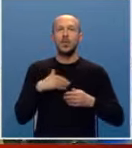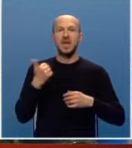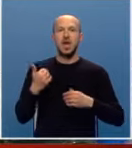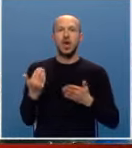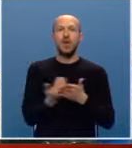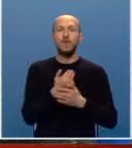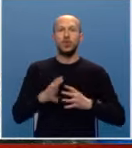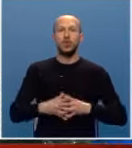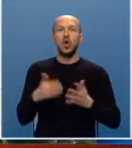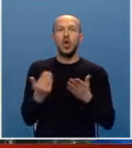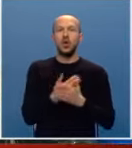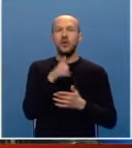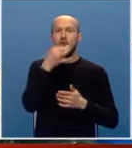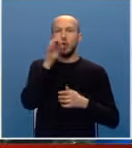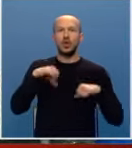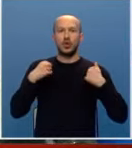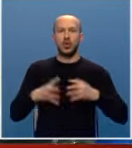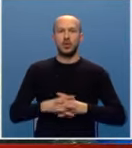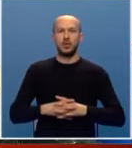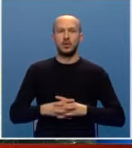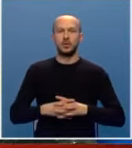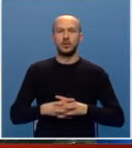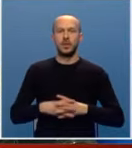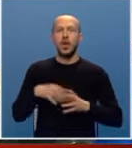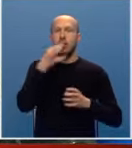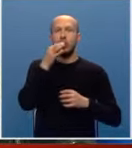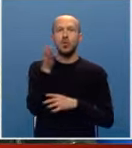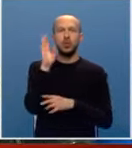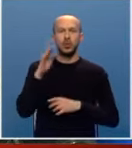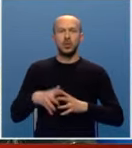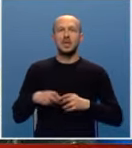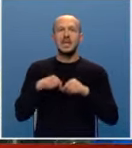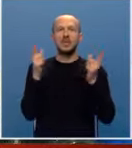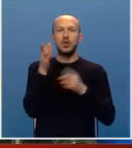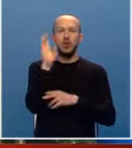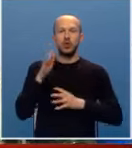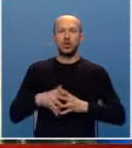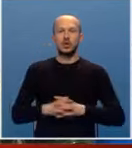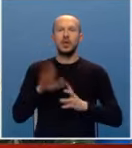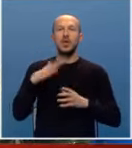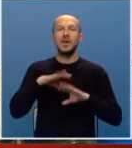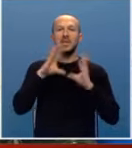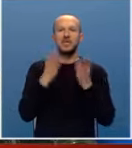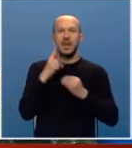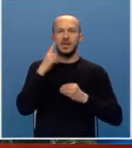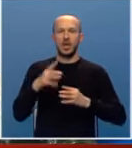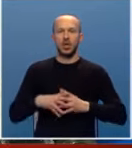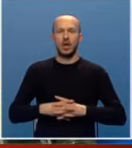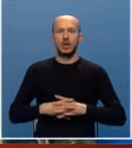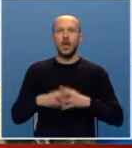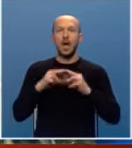novi i bolji život, bolju budućnost, svjetlju budućnost, to nama svima znači,